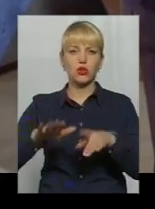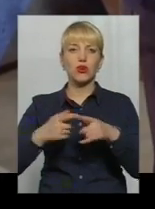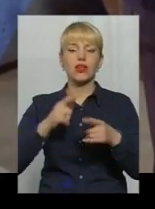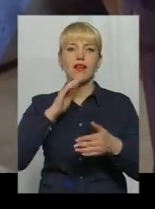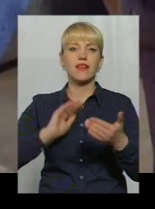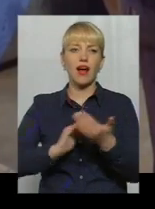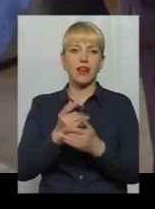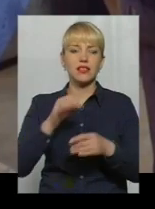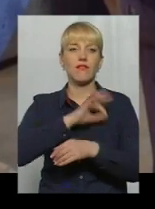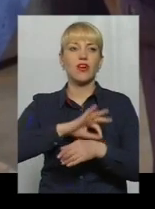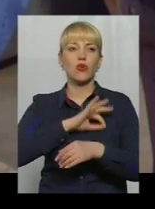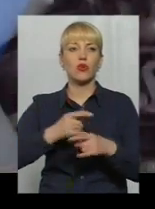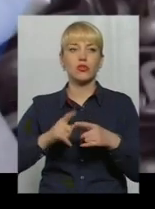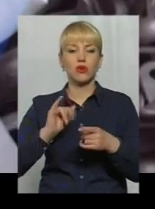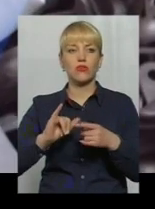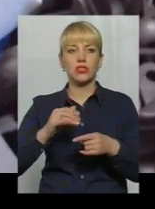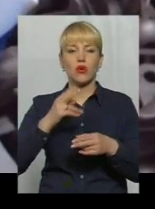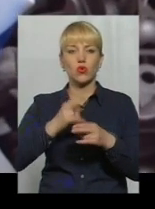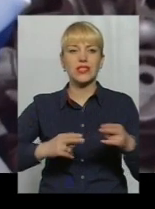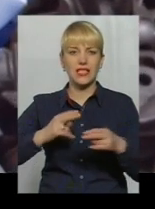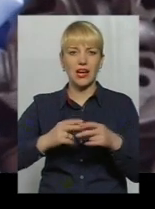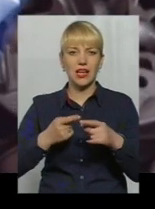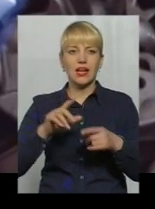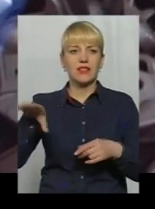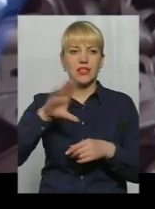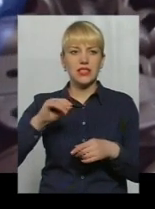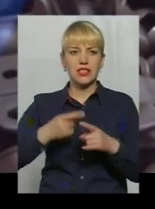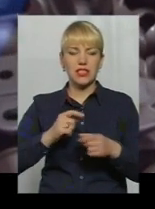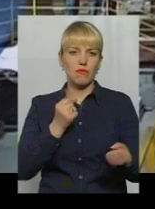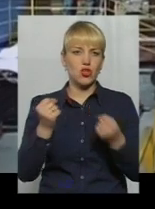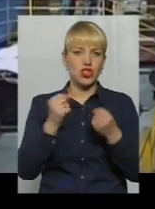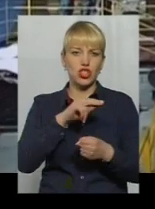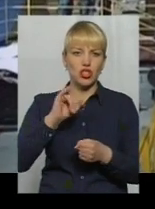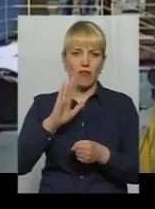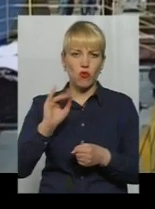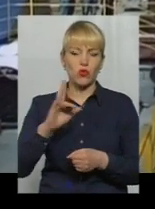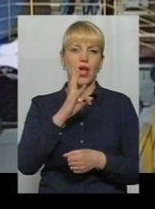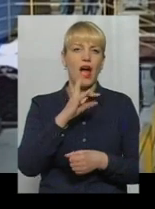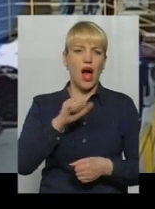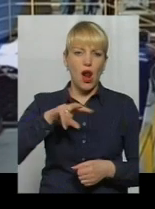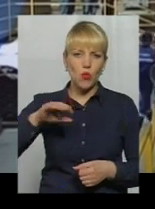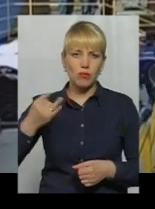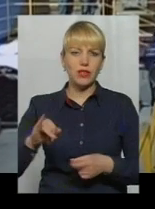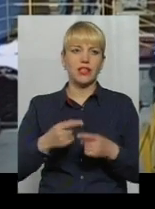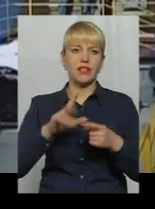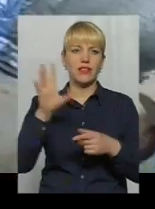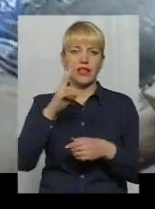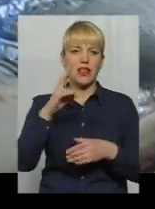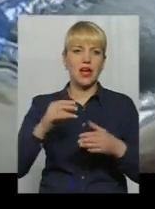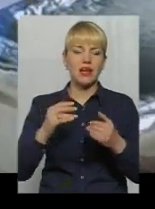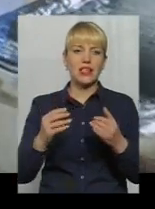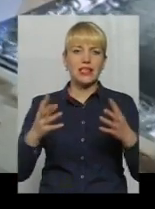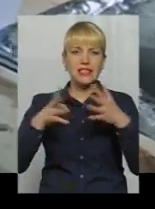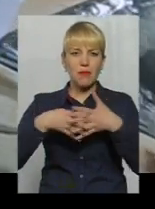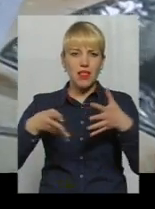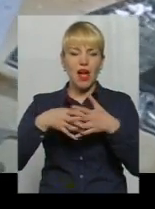використовується низьковуглицеві та леговані сталі, сірі та надміцні чавуни, алюмінієві сплави, сплави на основі міді та